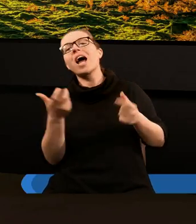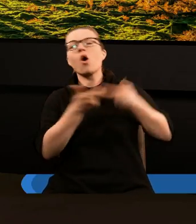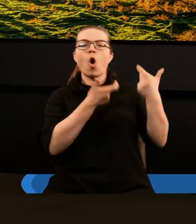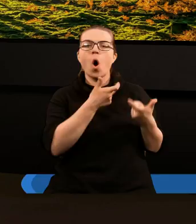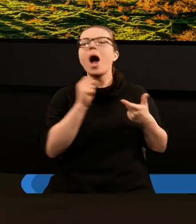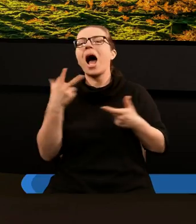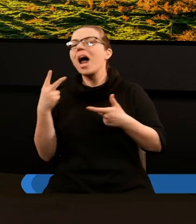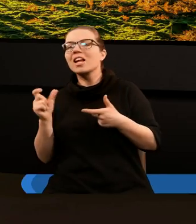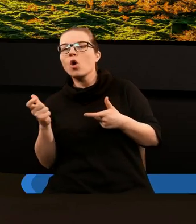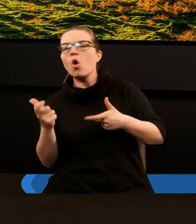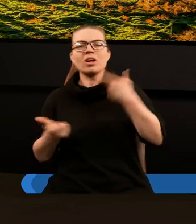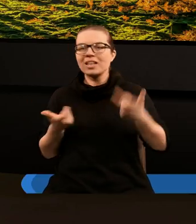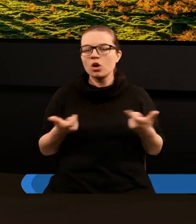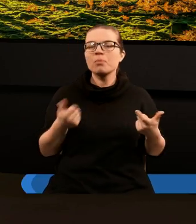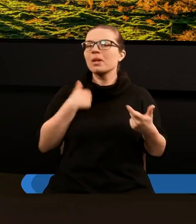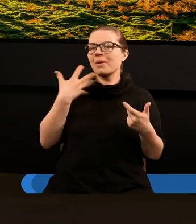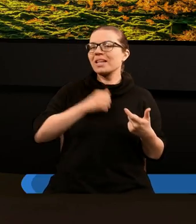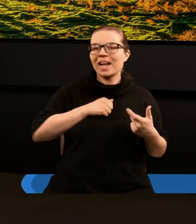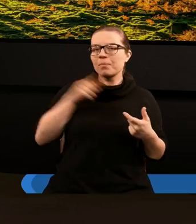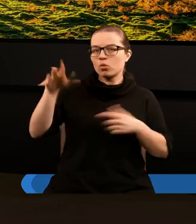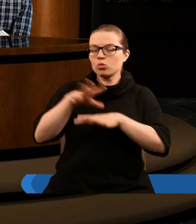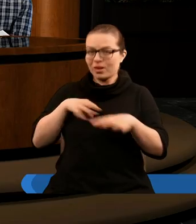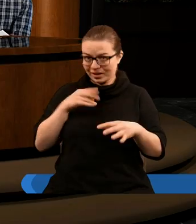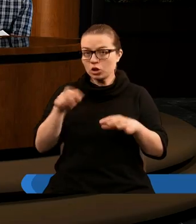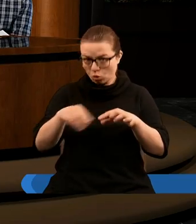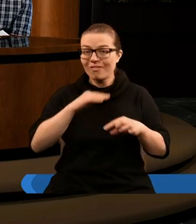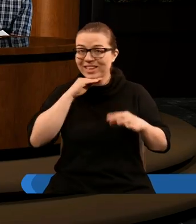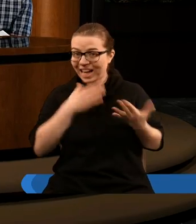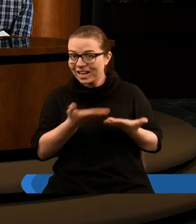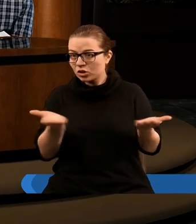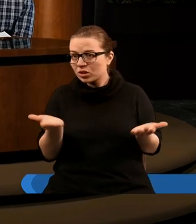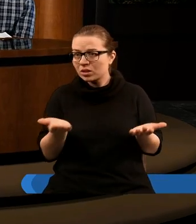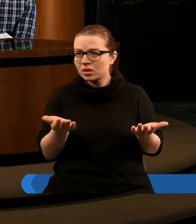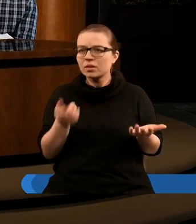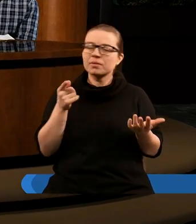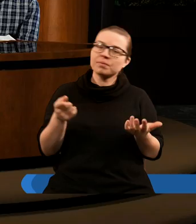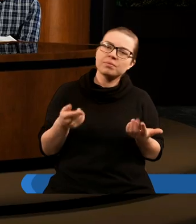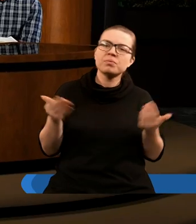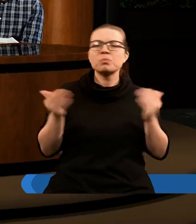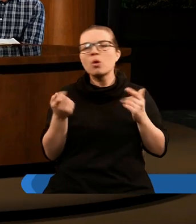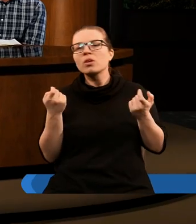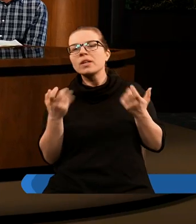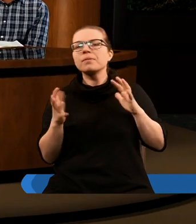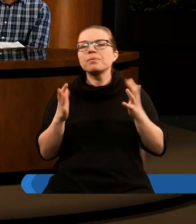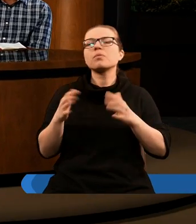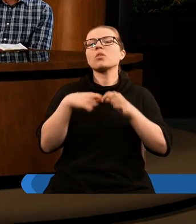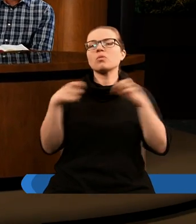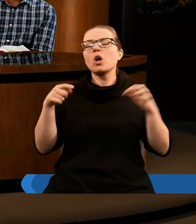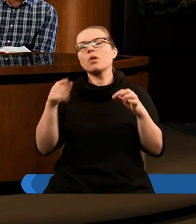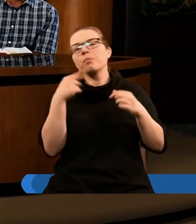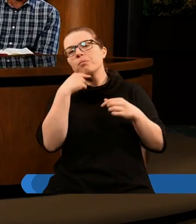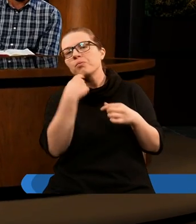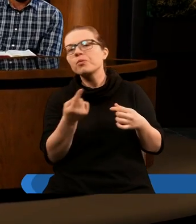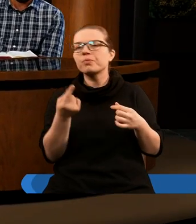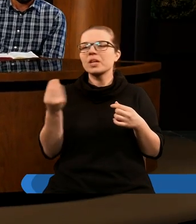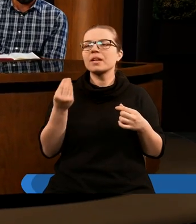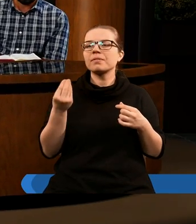należy nie robić, żeby nie zasmucać Ducha Świętego w czasach końca? Na pewno są konieczne. Tutaj znowu się udamy do czternastego